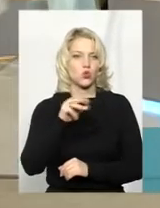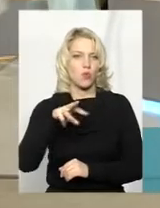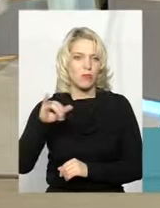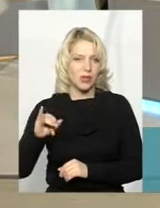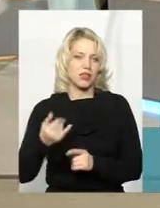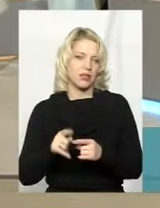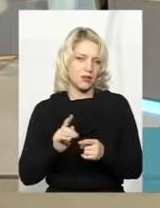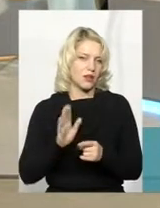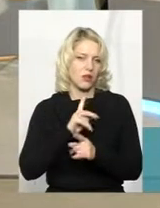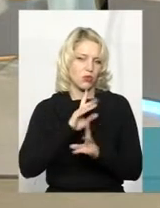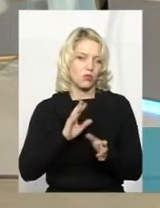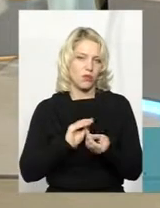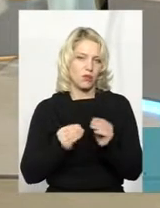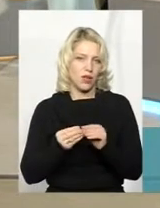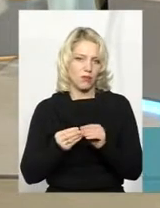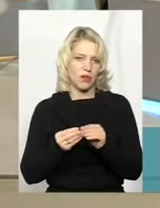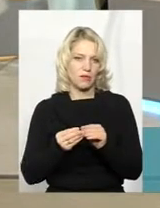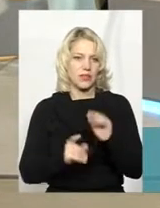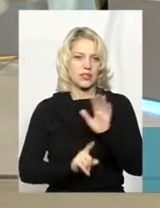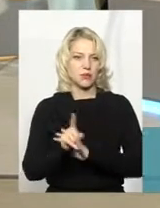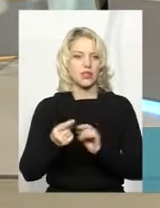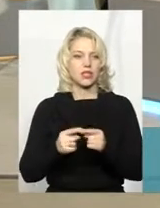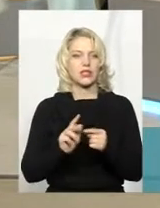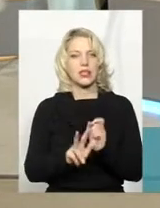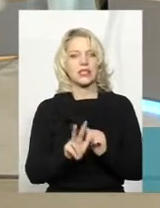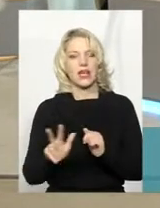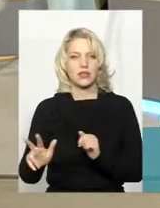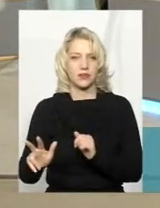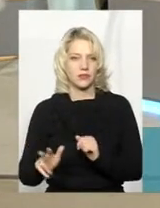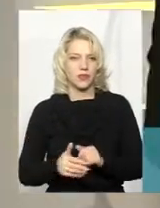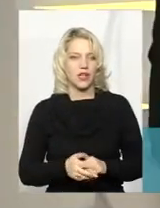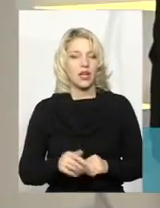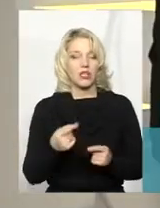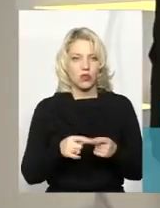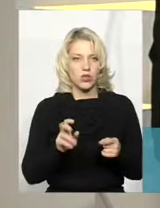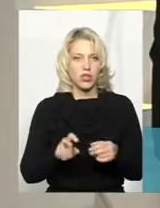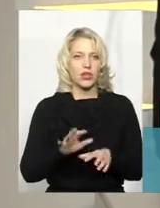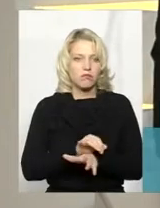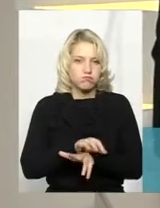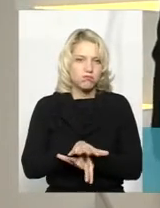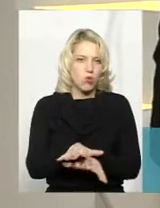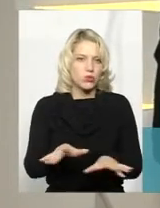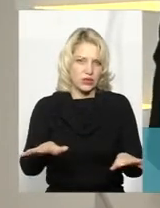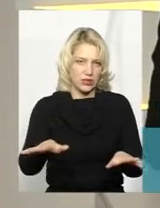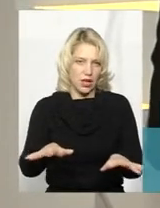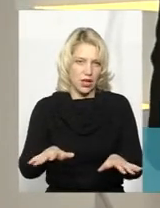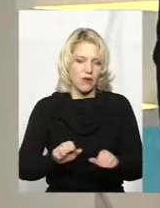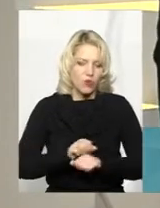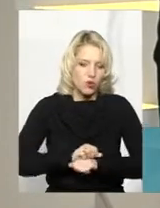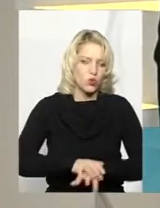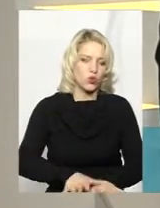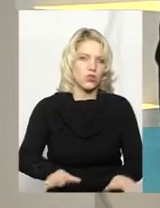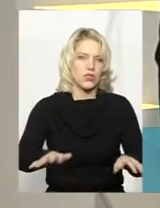що це буде не проблема запустити цей сайт на роботу з Тобто вже такою павутиною воно розійдеться